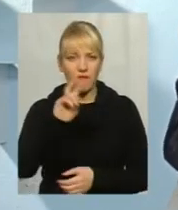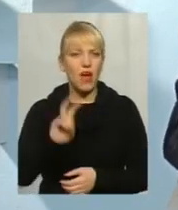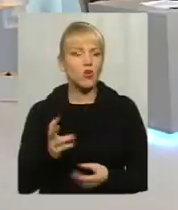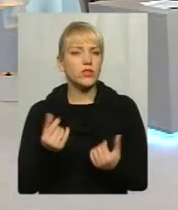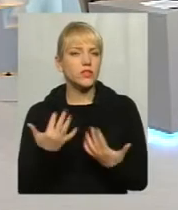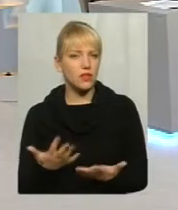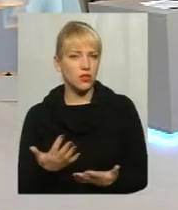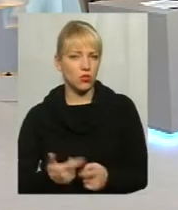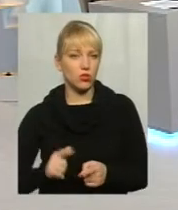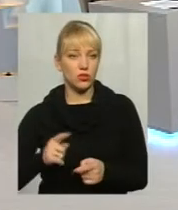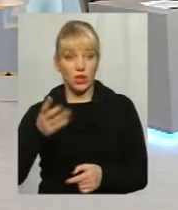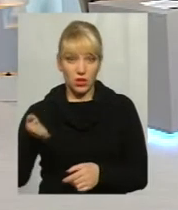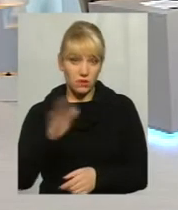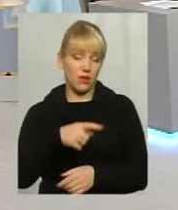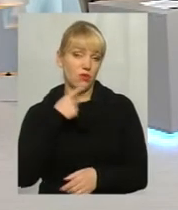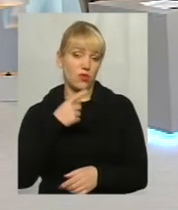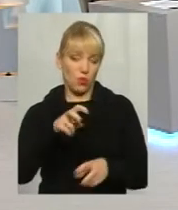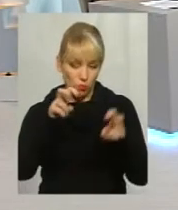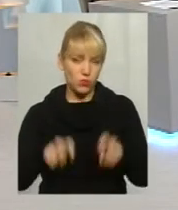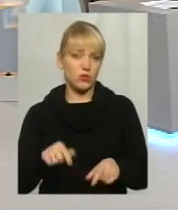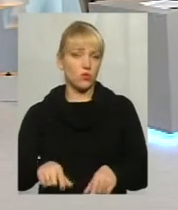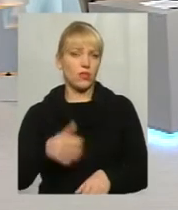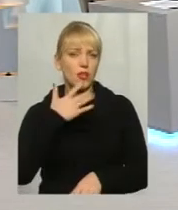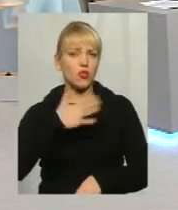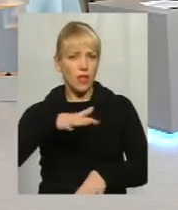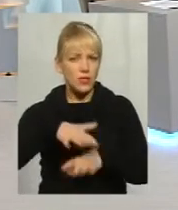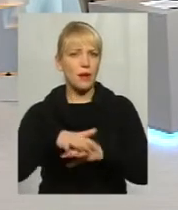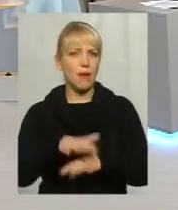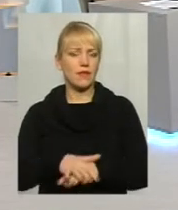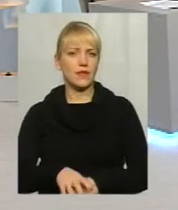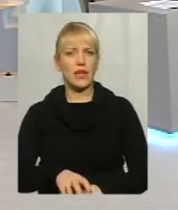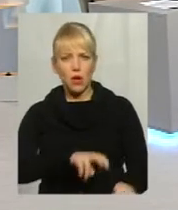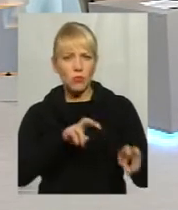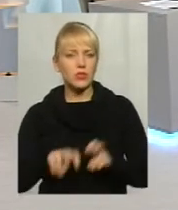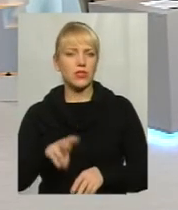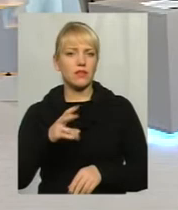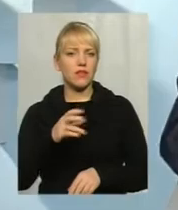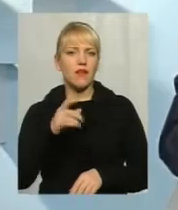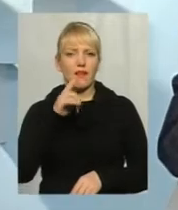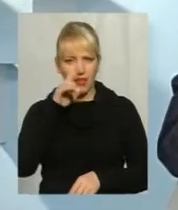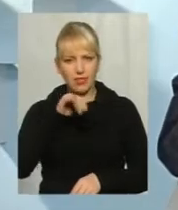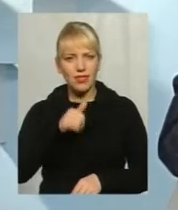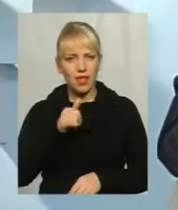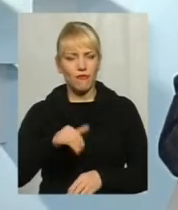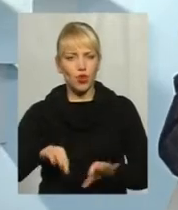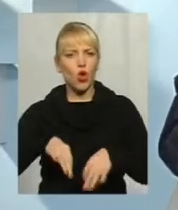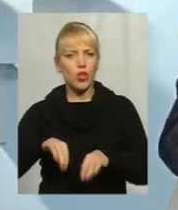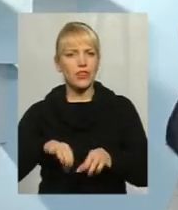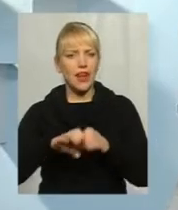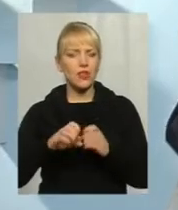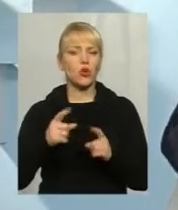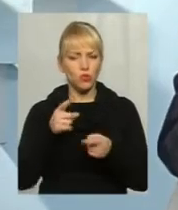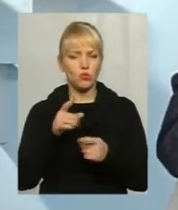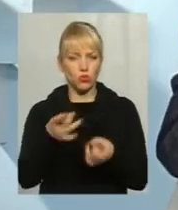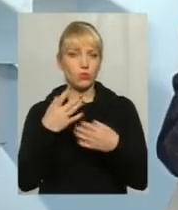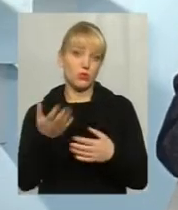Чому? Ви посидіть сюди національний банк, посидіть сюди тих нафтотрейдерів, хай вони пояснюють вам, розказують, чому так. Хай